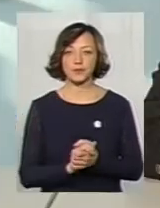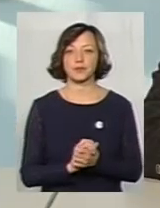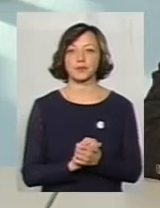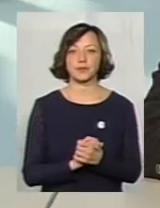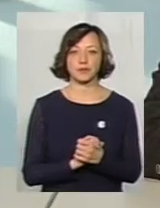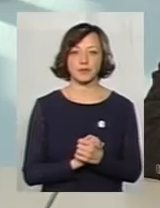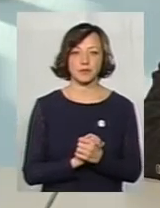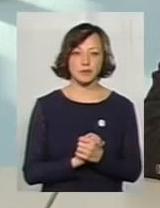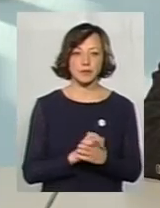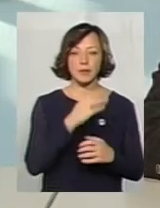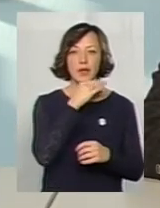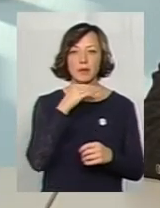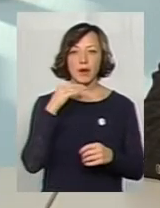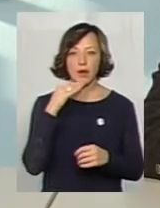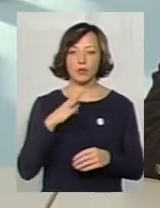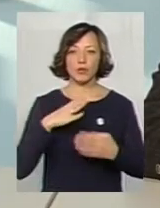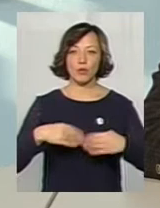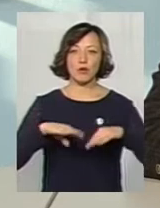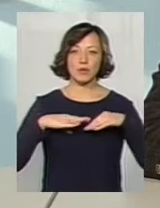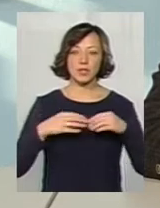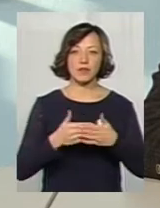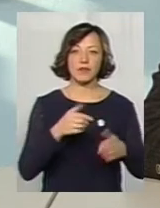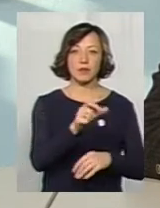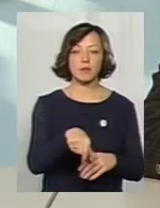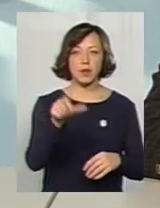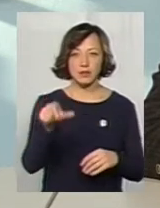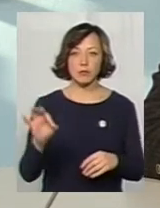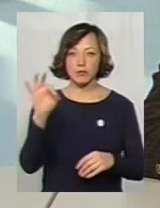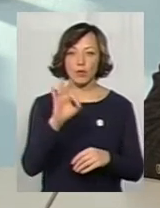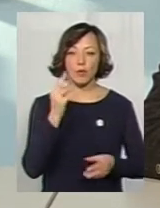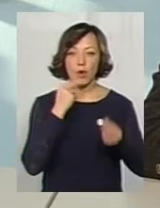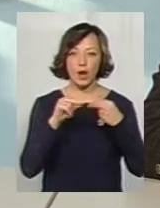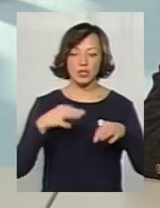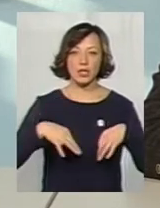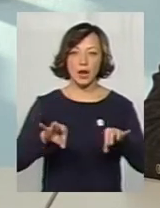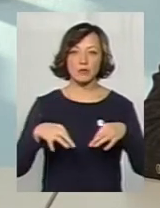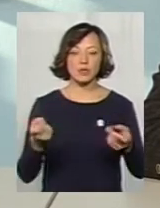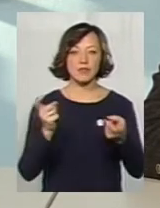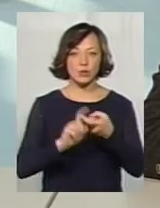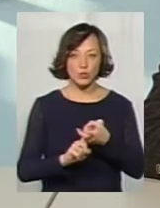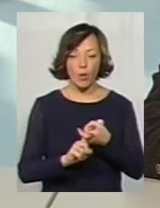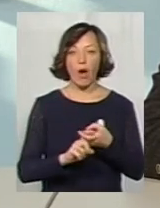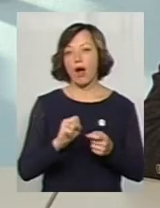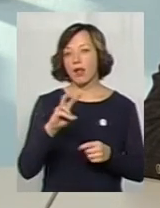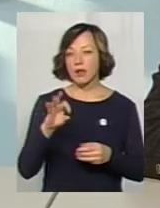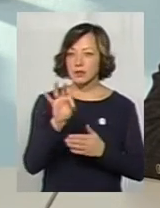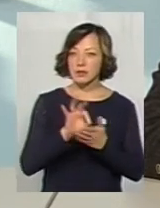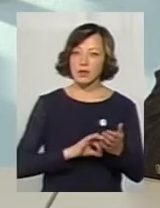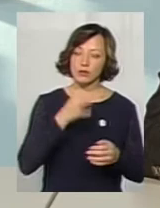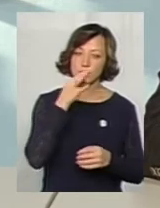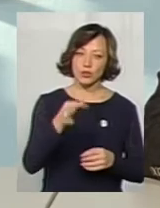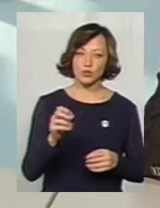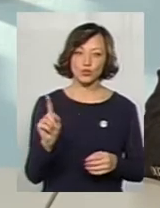Власне, багато було до нас пропозицій від мешканців стосовно покращення транспортної інфраструктури, але я одразу скажу,